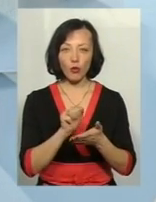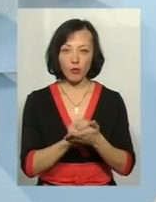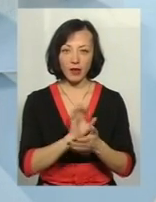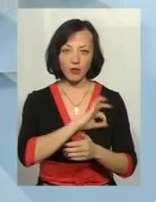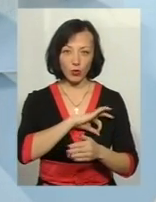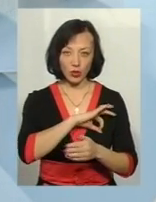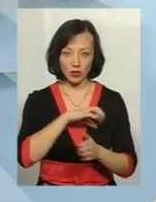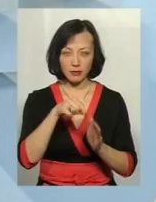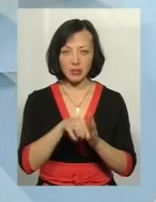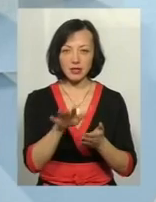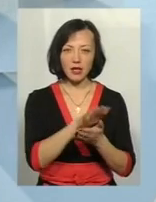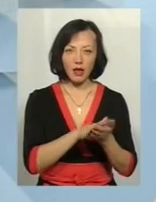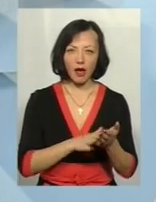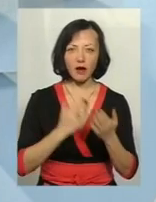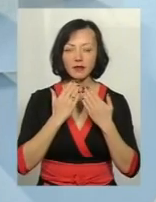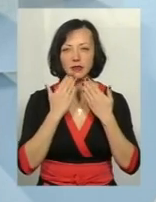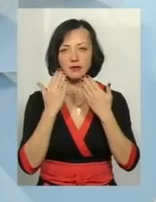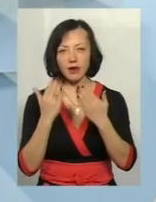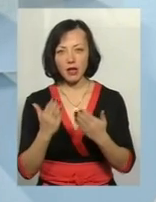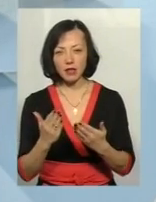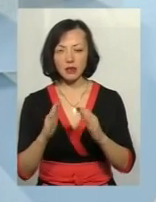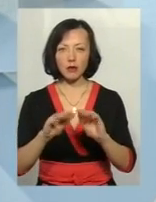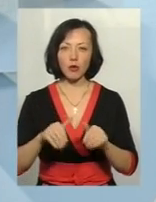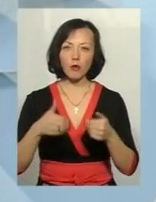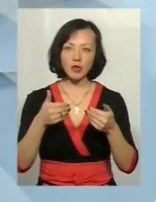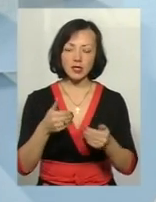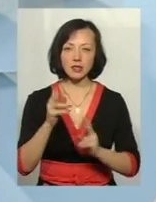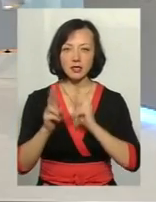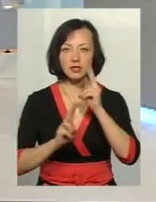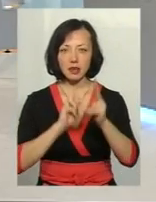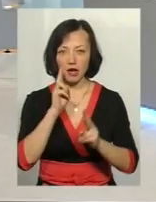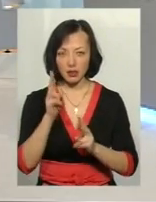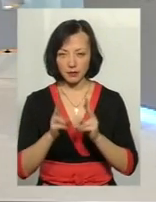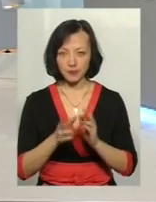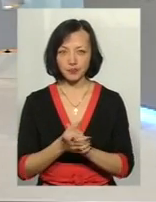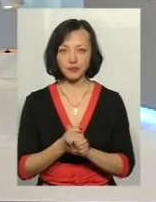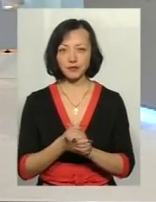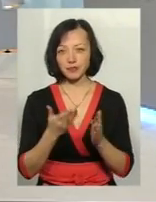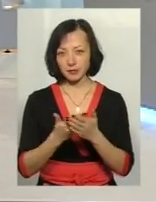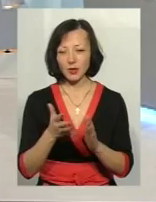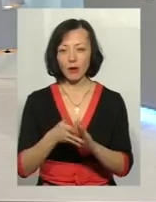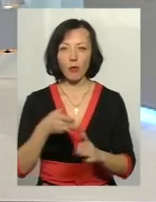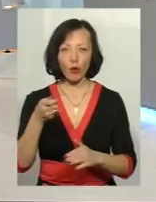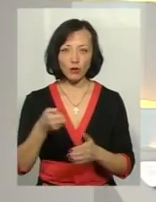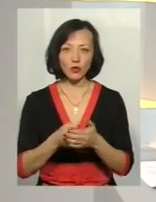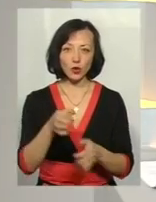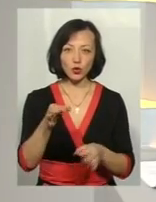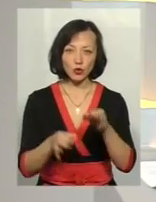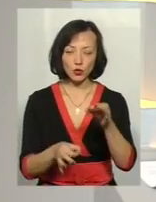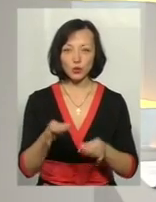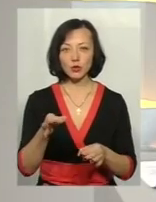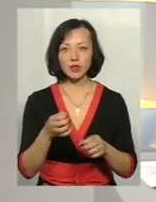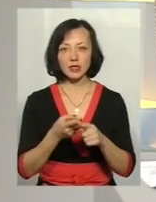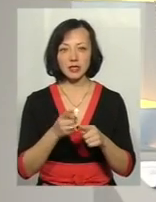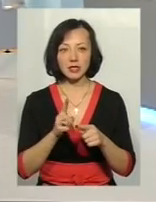характеру. Це заяви, звернення, пропозиції, скарги. Той самий позов до суду, скажімо так? Позов до